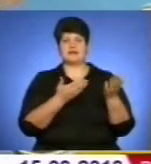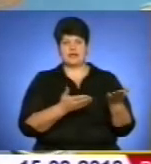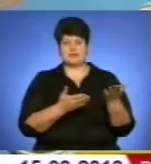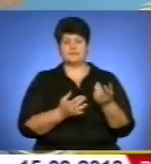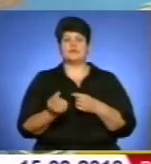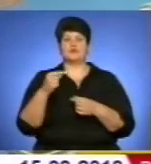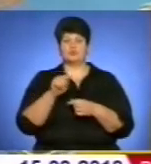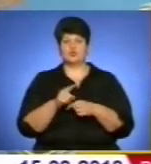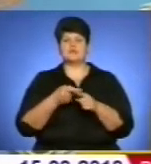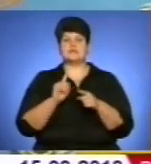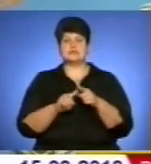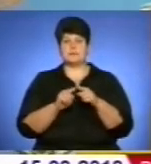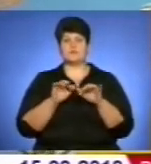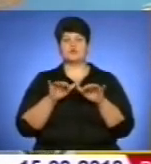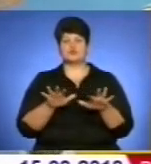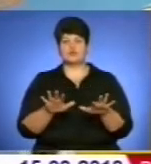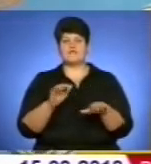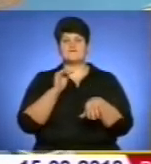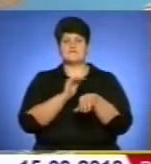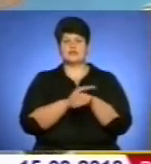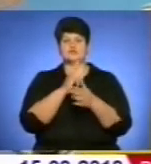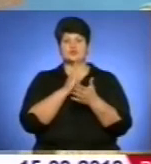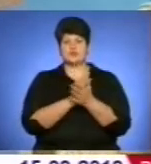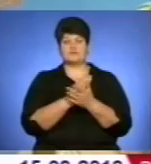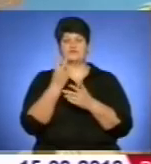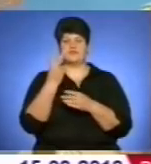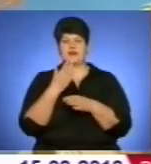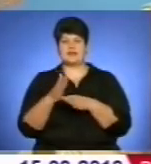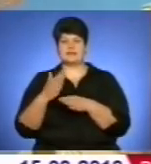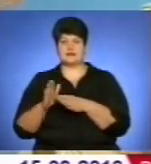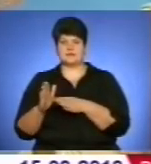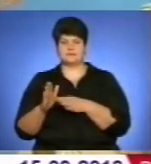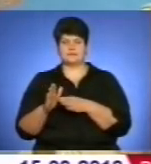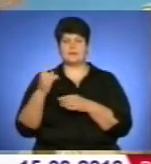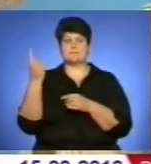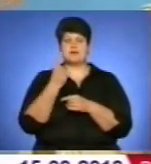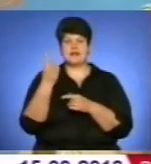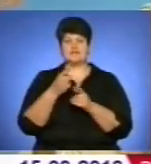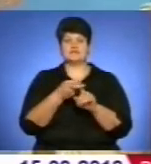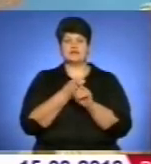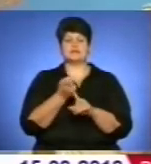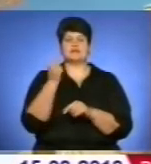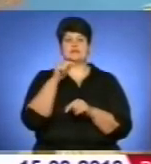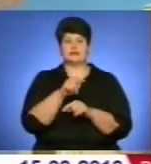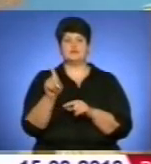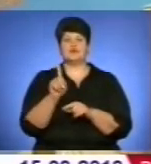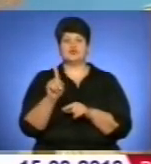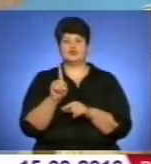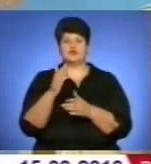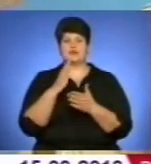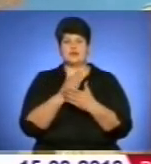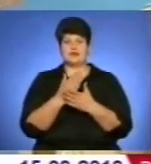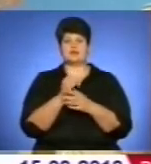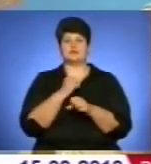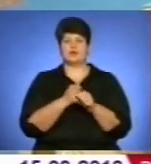Процес оформлення земельної ділянки відпрацьований та займає 14 днів. Майже повністю змінено процедуру набуття прав на